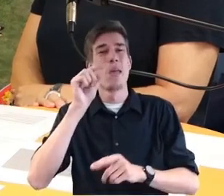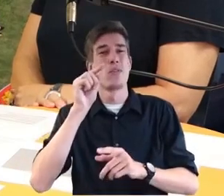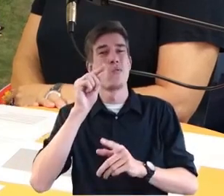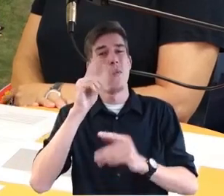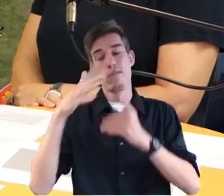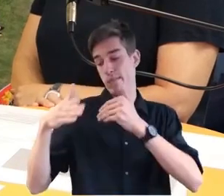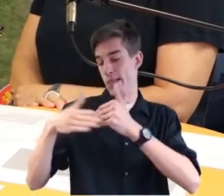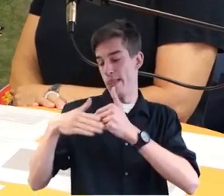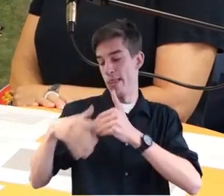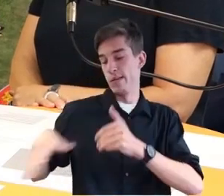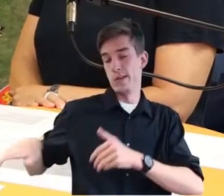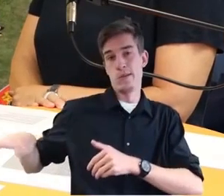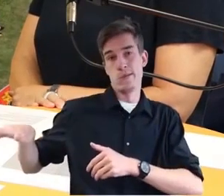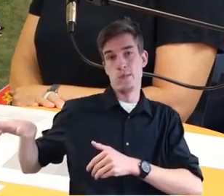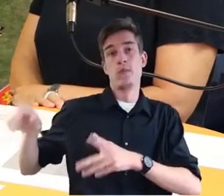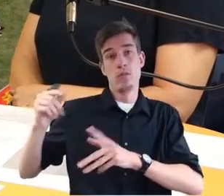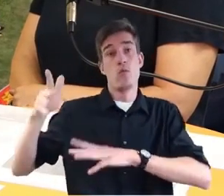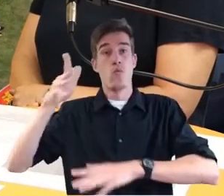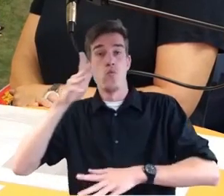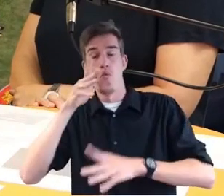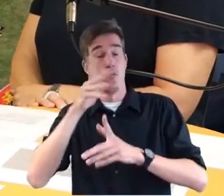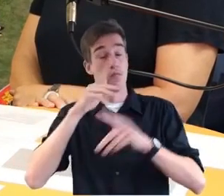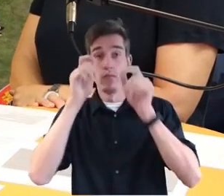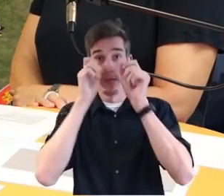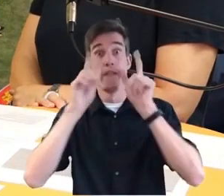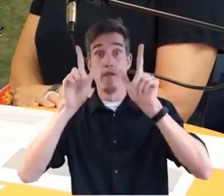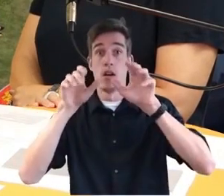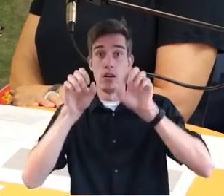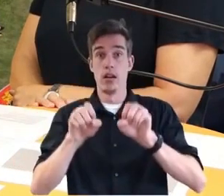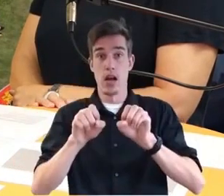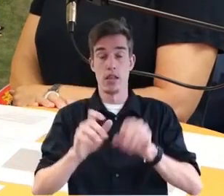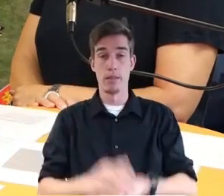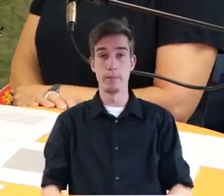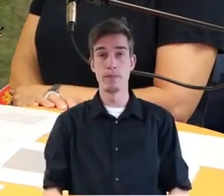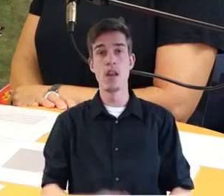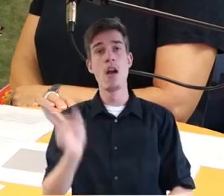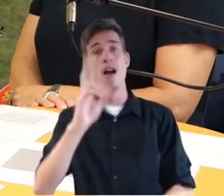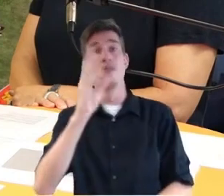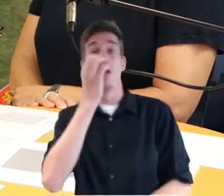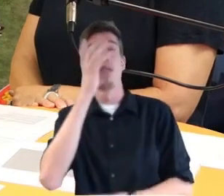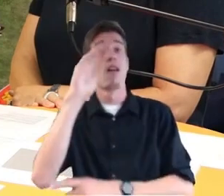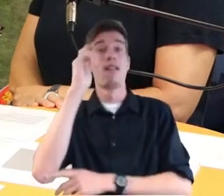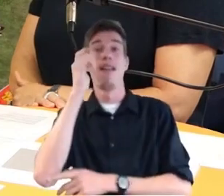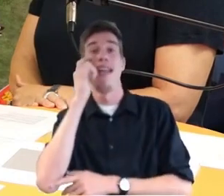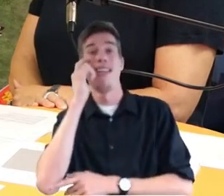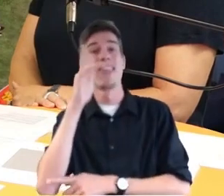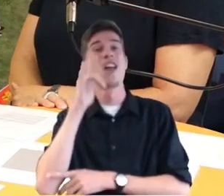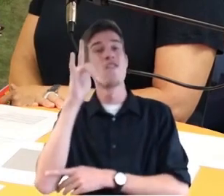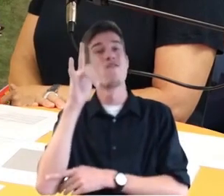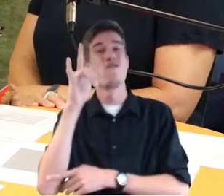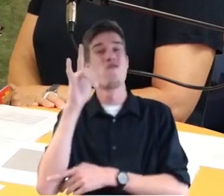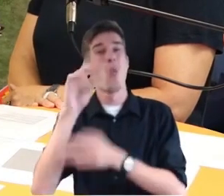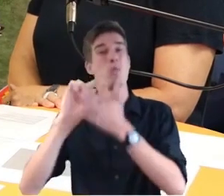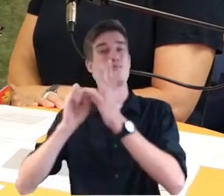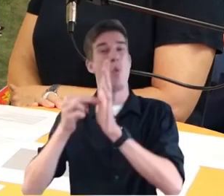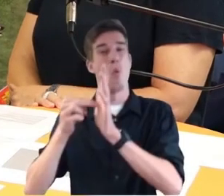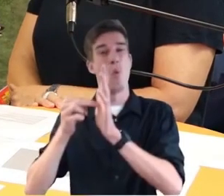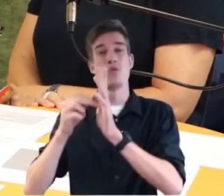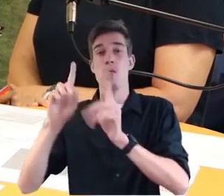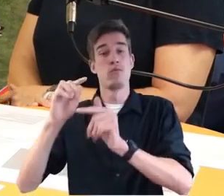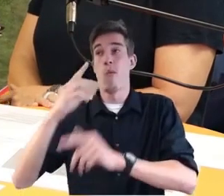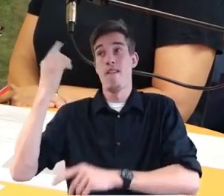zumindest in so einer Reichweite zum Bett hat, dass man es dann auch hört. Also wer sein Smartphone in Flugmodus schaltet, der hat natürlich von der Warnmeldung dann auch nichts.